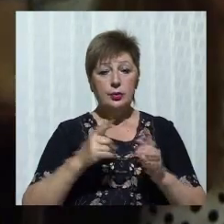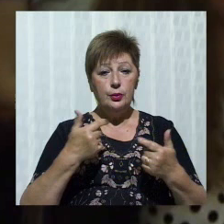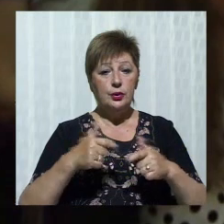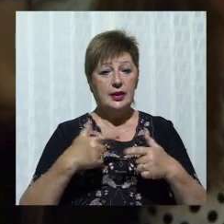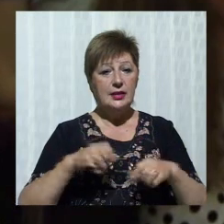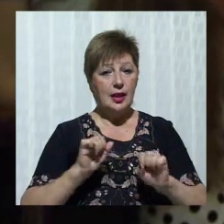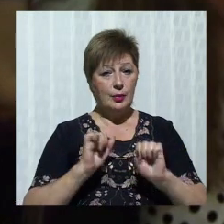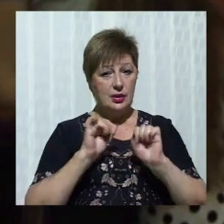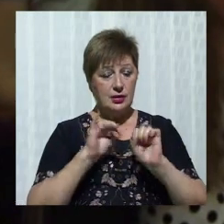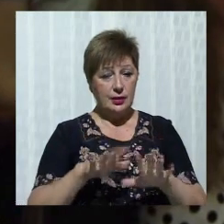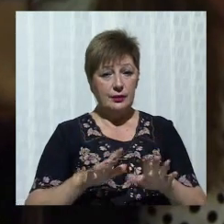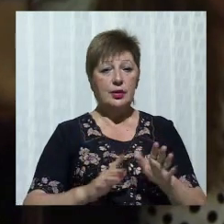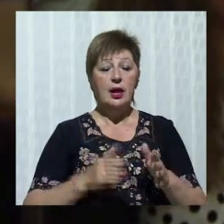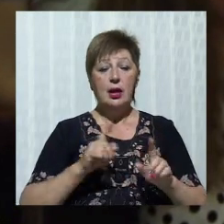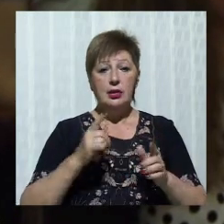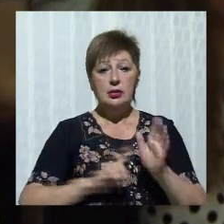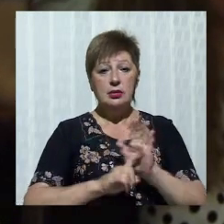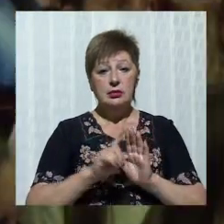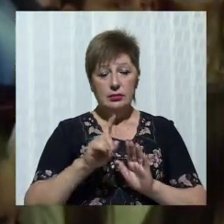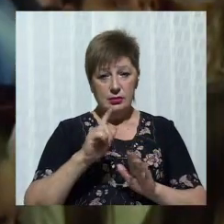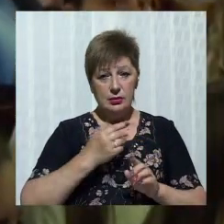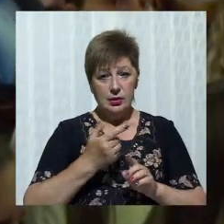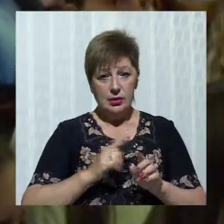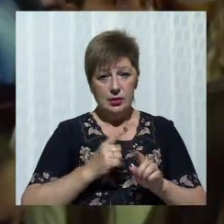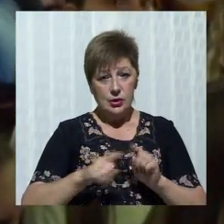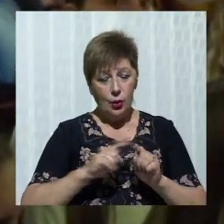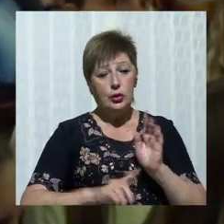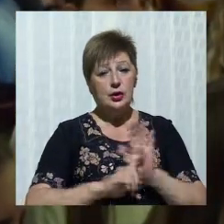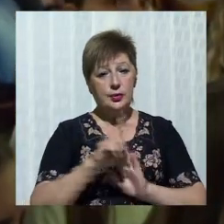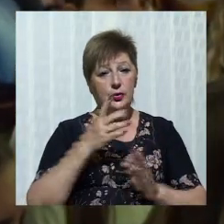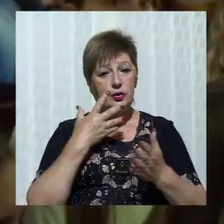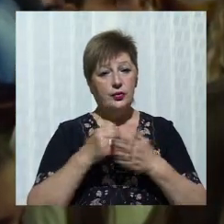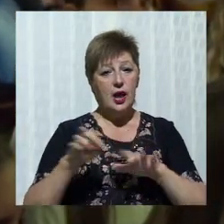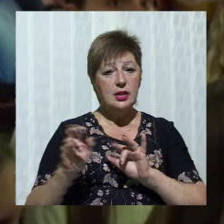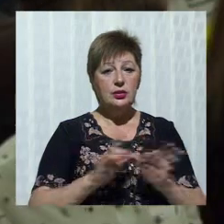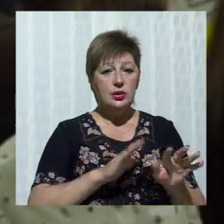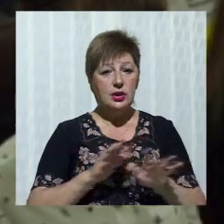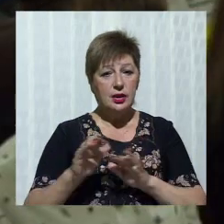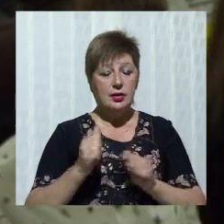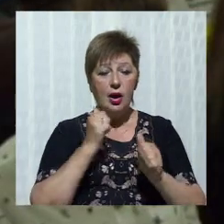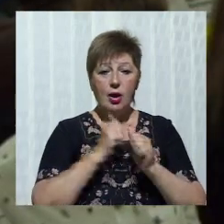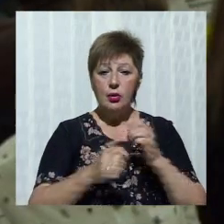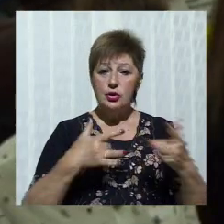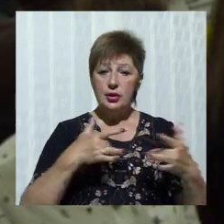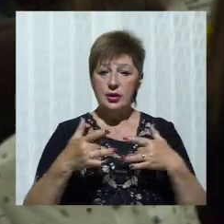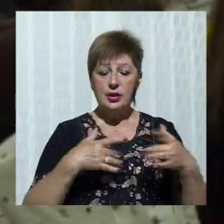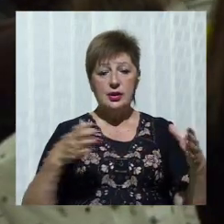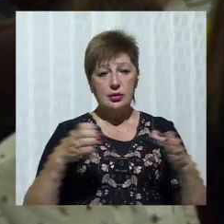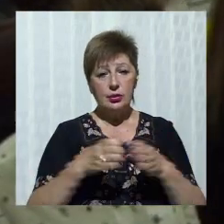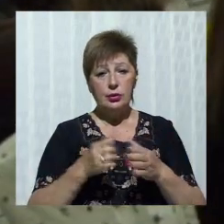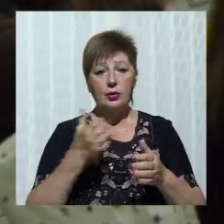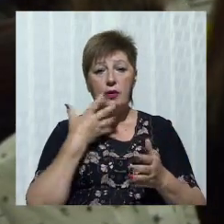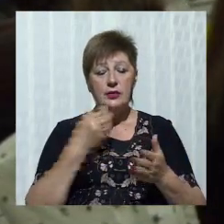учасники хору, можливо, розпочнуть власну творчу діяльність. Проте найголовнішим, вважає Вікторія Сергєєва, кожен артист хору у своєму житті